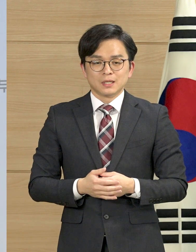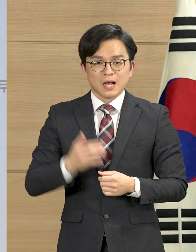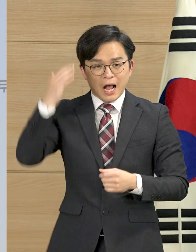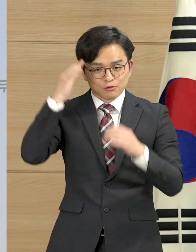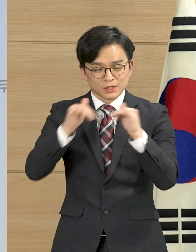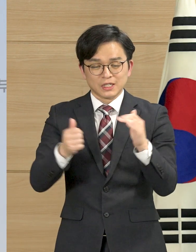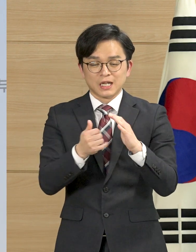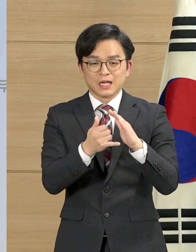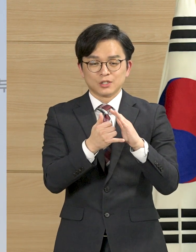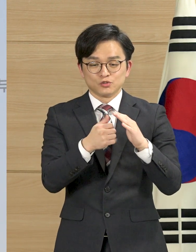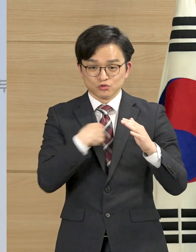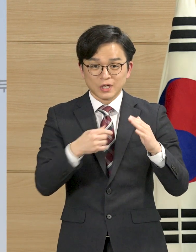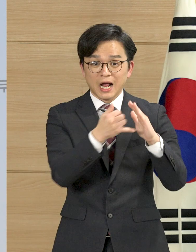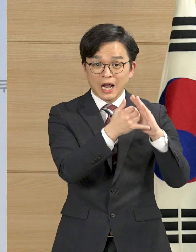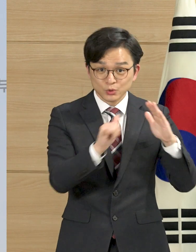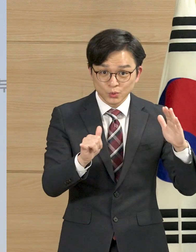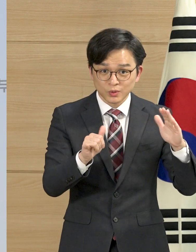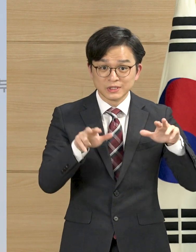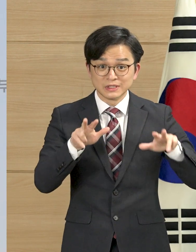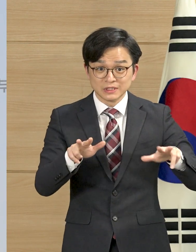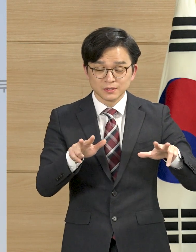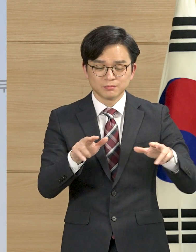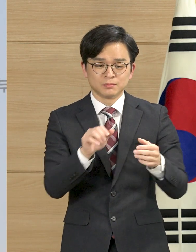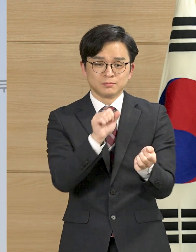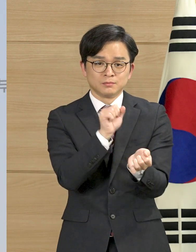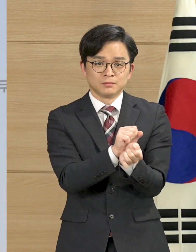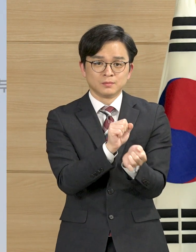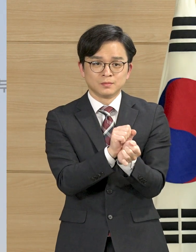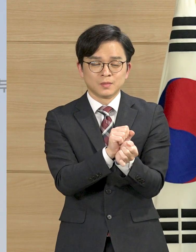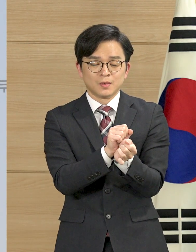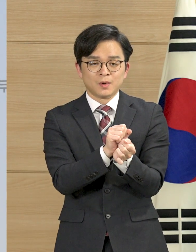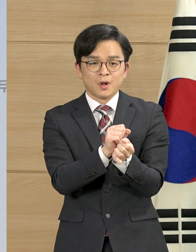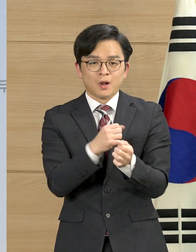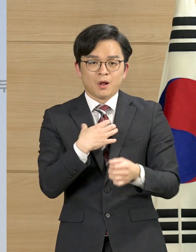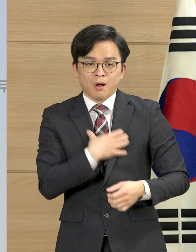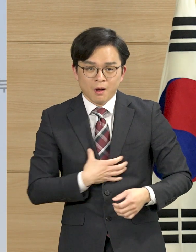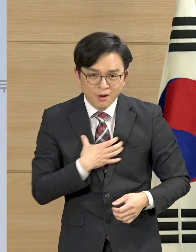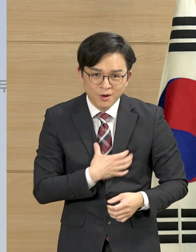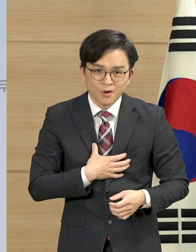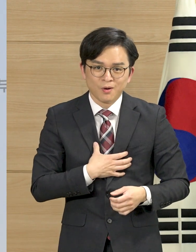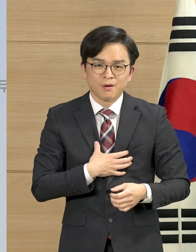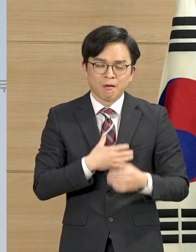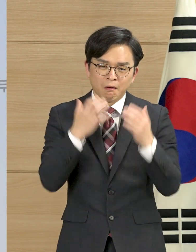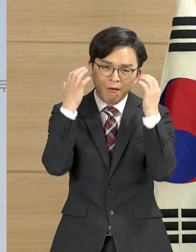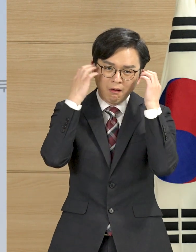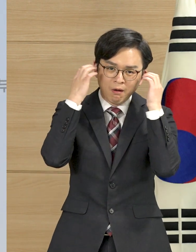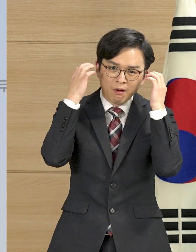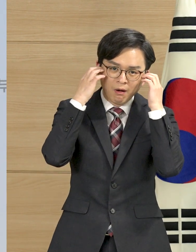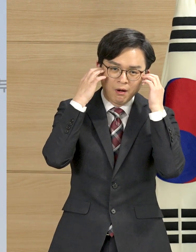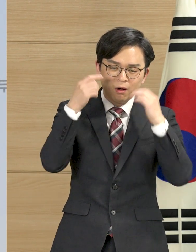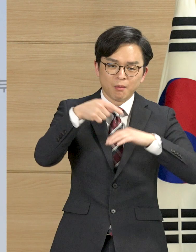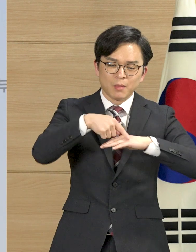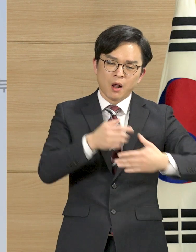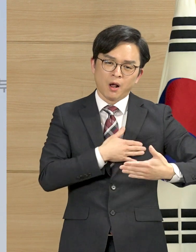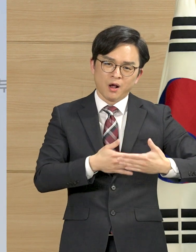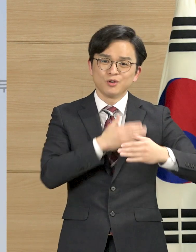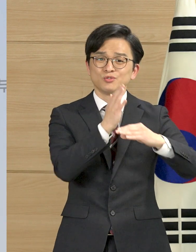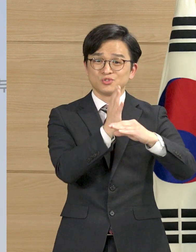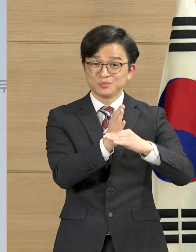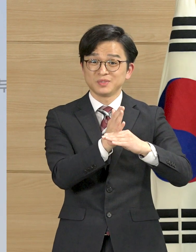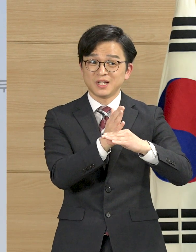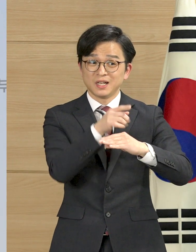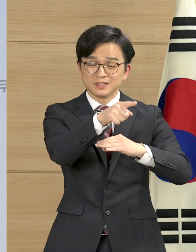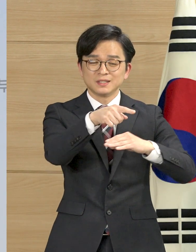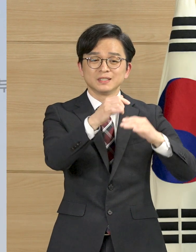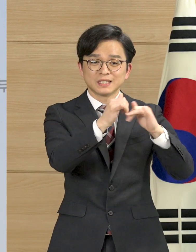제외국민과 그 가족들은 한층 더 어려운 상황에서 고통스러운 시간을 견뎌야 했습니다. 우리 국민들도